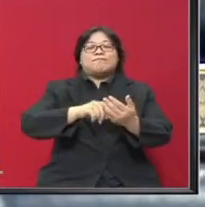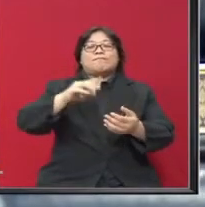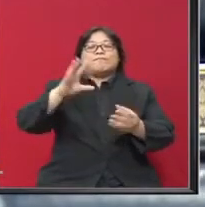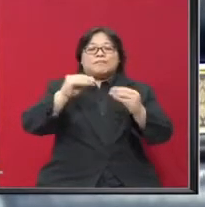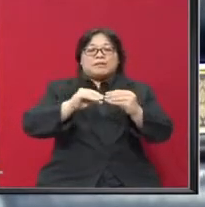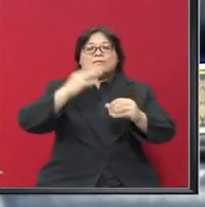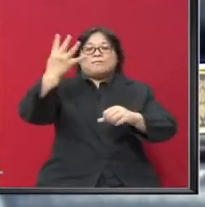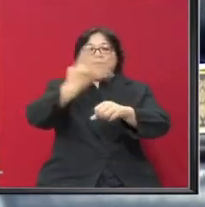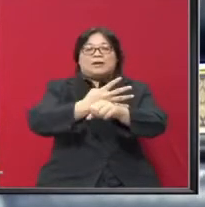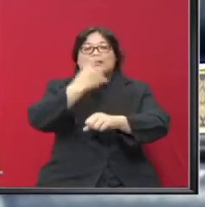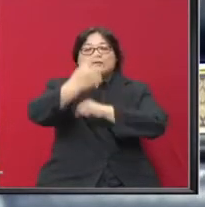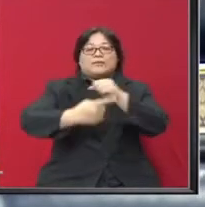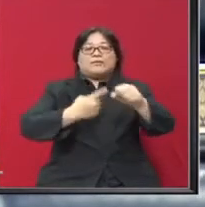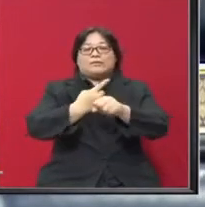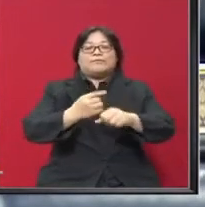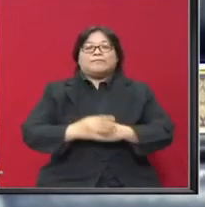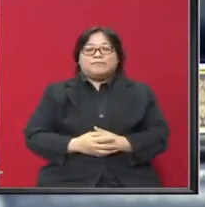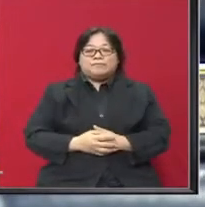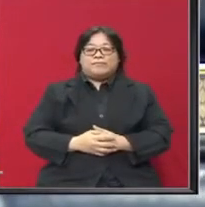empat kali setahun